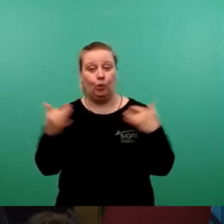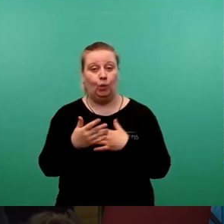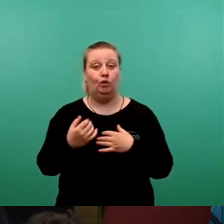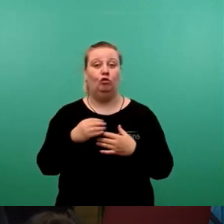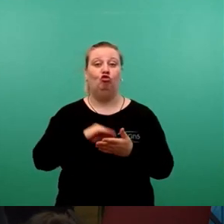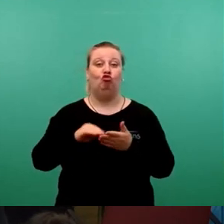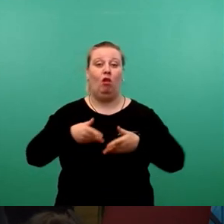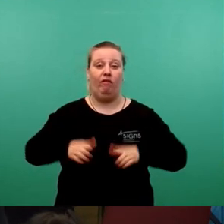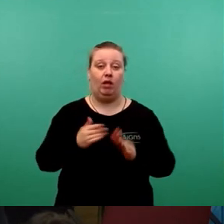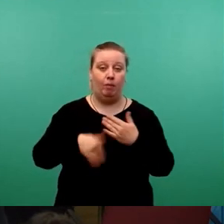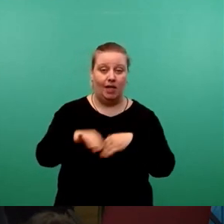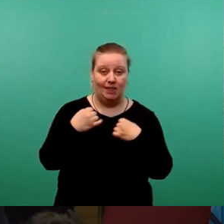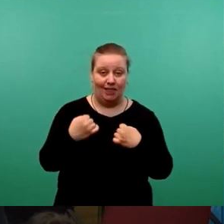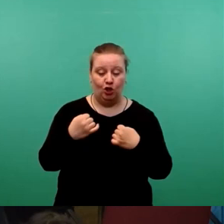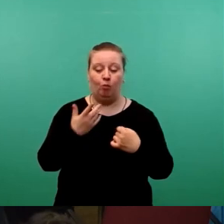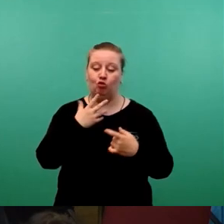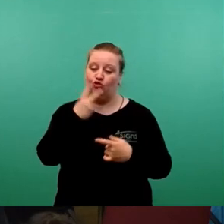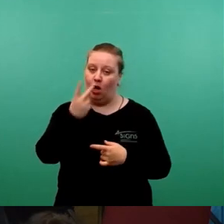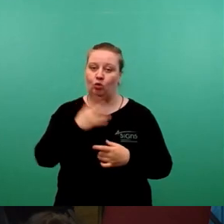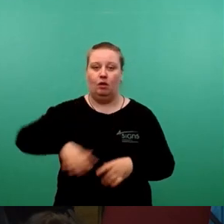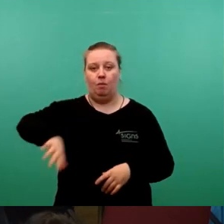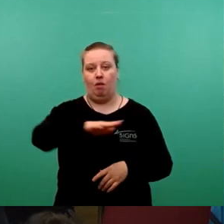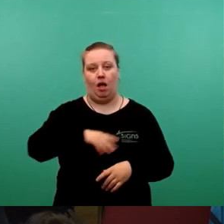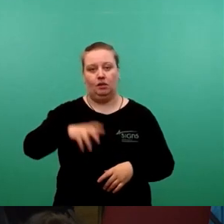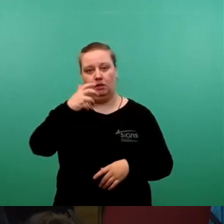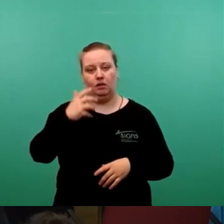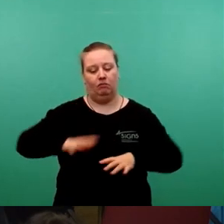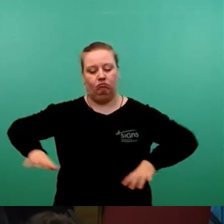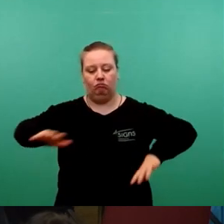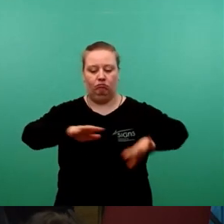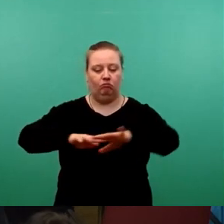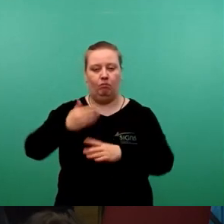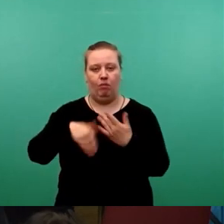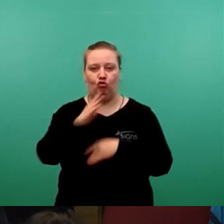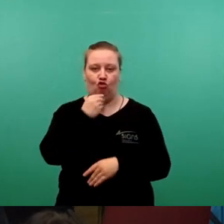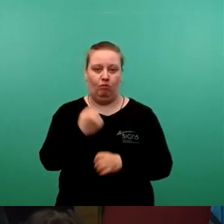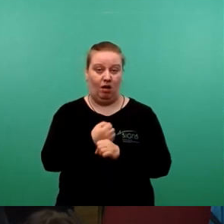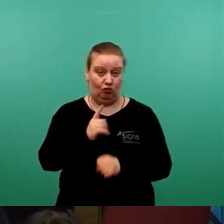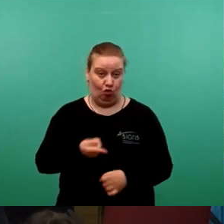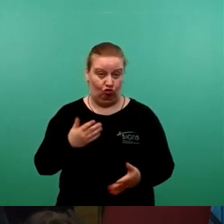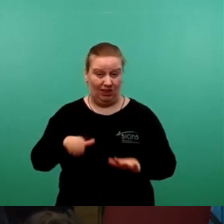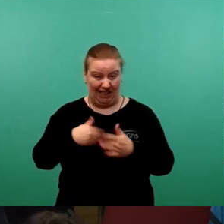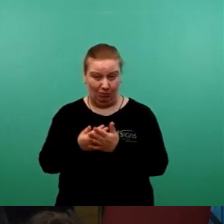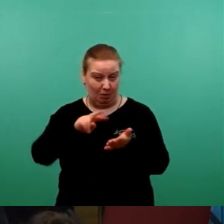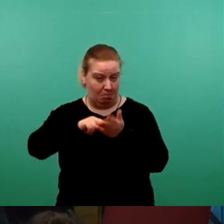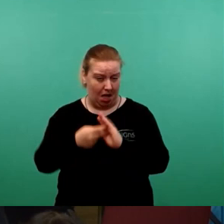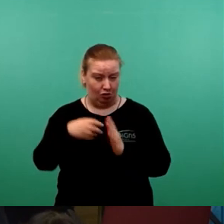mehr Schulwegssicherheit, durch eine bauliche Gestaltung des Königswaldplatzes in Klotsche. Gibt es bereits Pläne in der